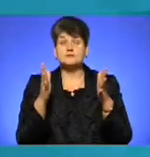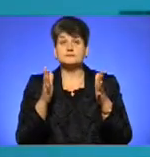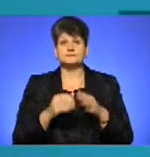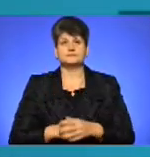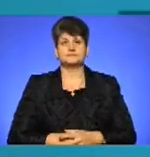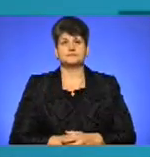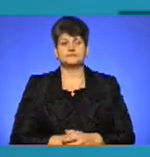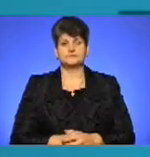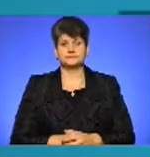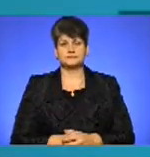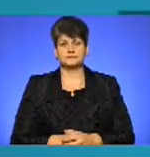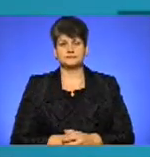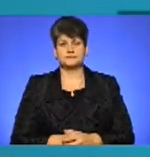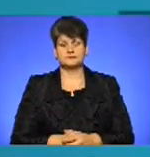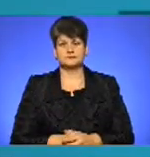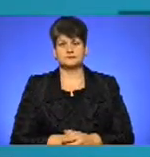ефіри.